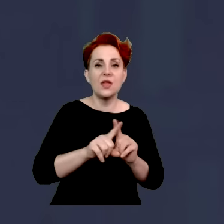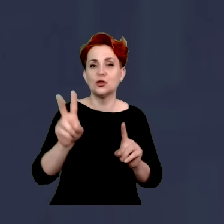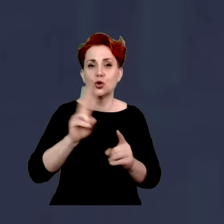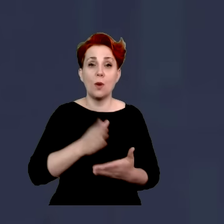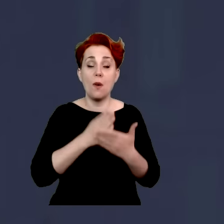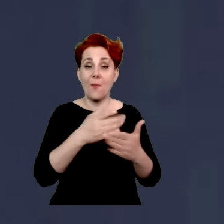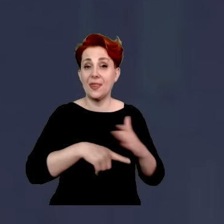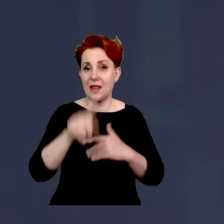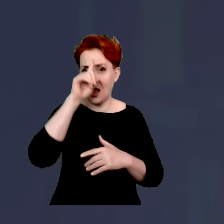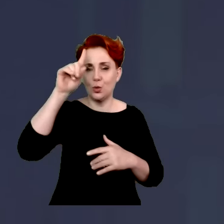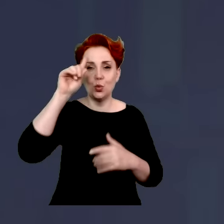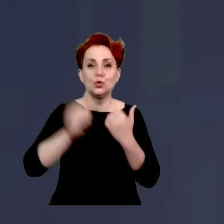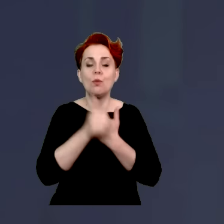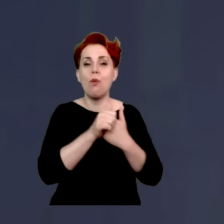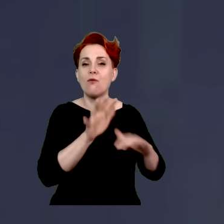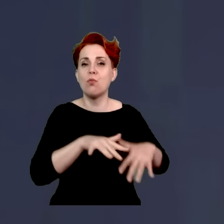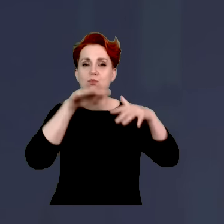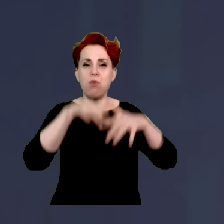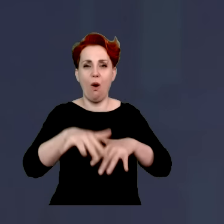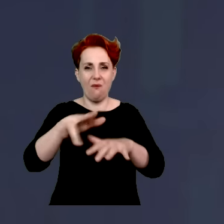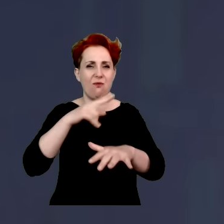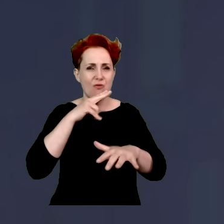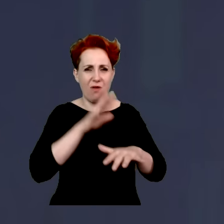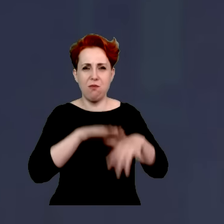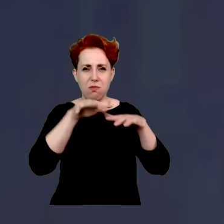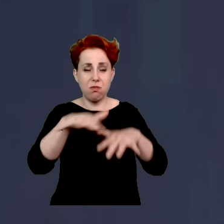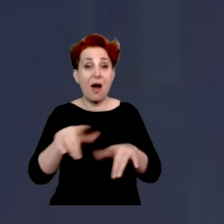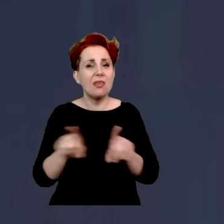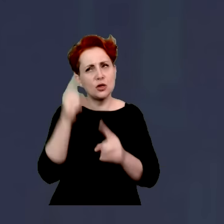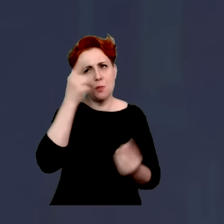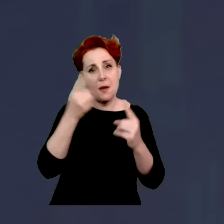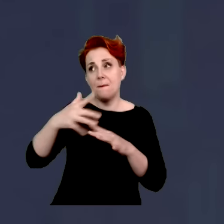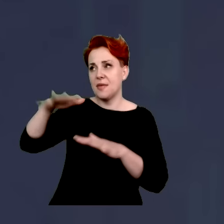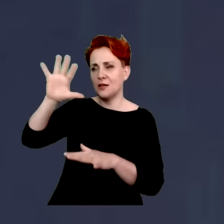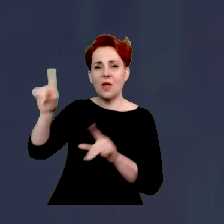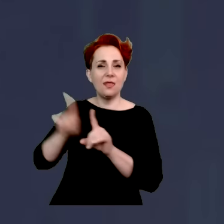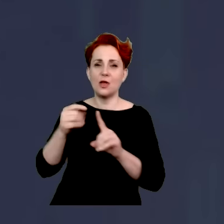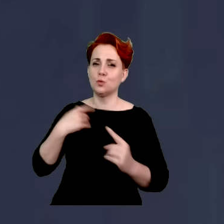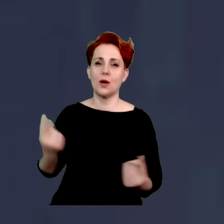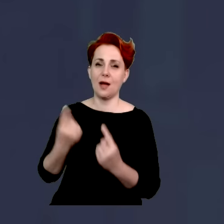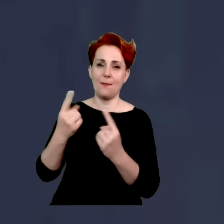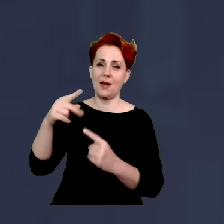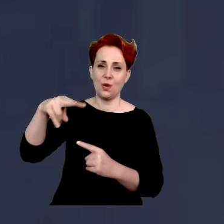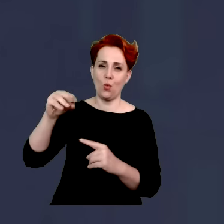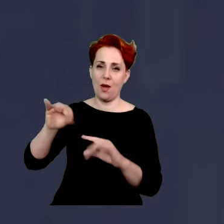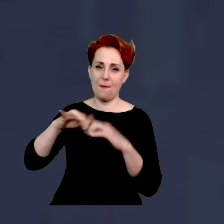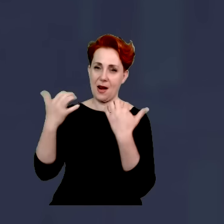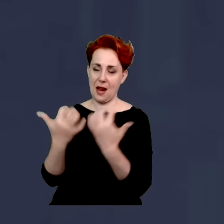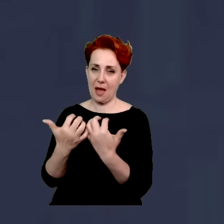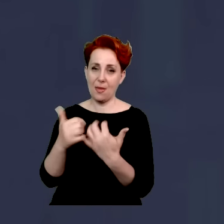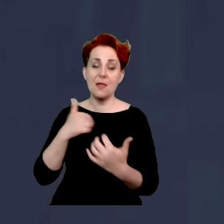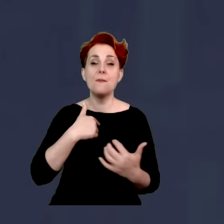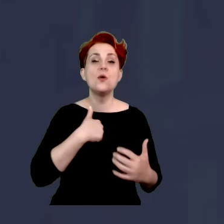w związku z powodzią. Też mam, wie pani, taką refleksję. Pięć lat temu też była kampania do Europarlamentu. Wziąłem urlop u pana premiera